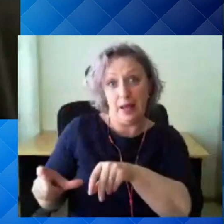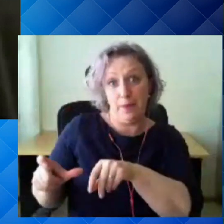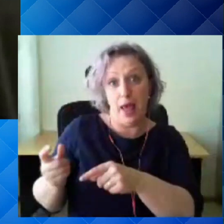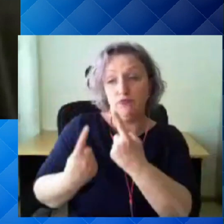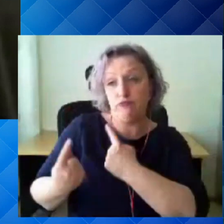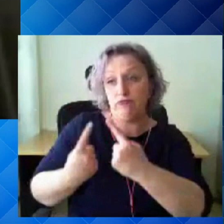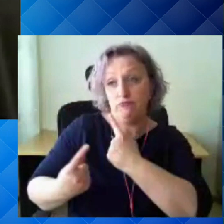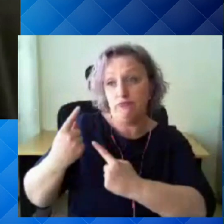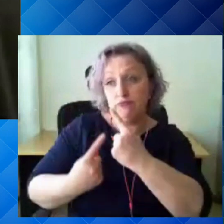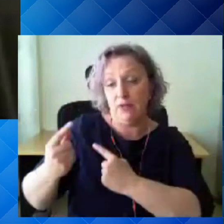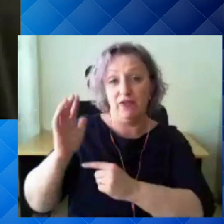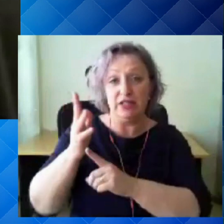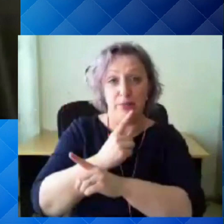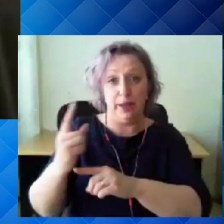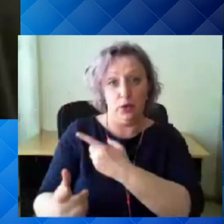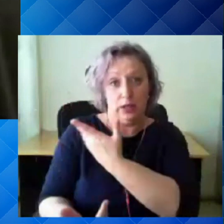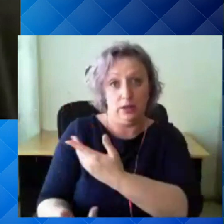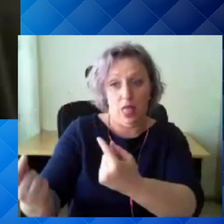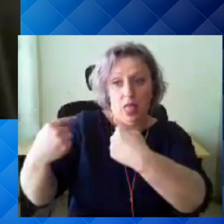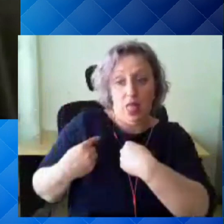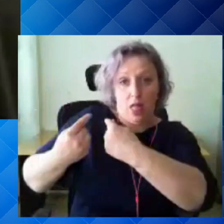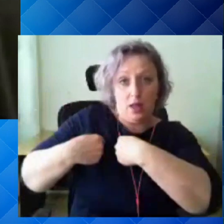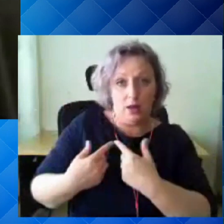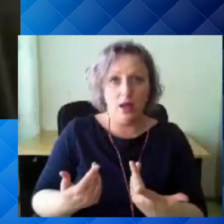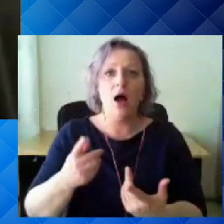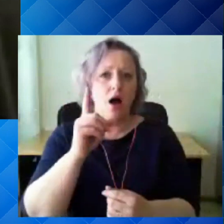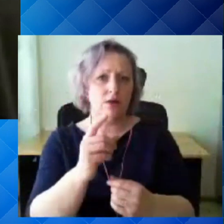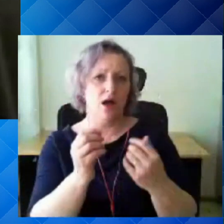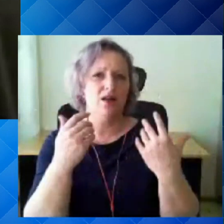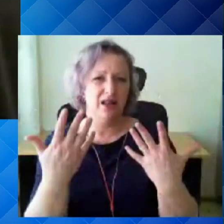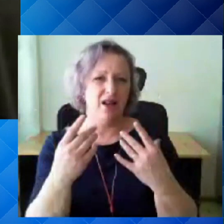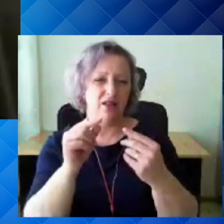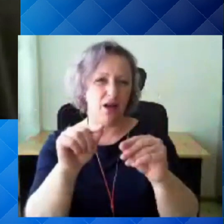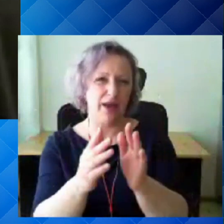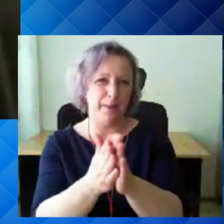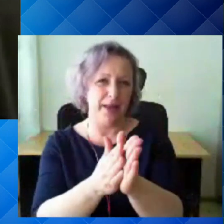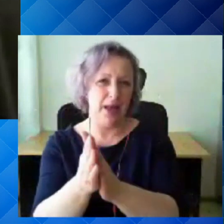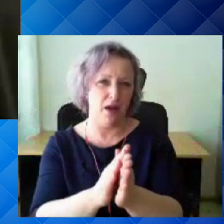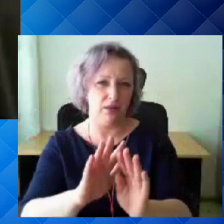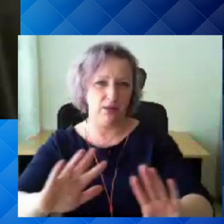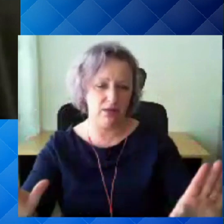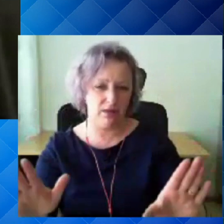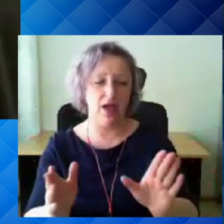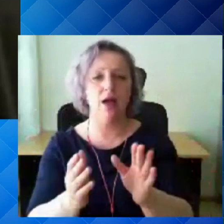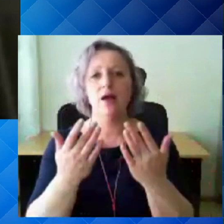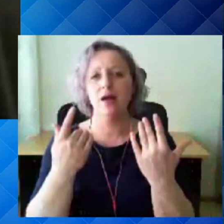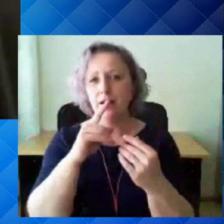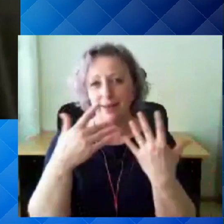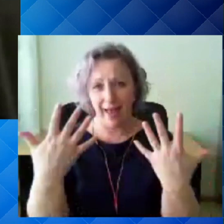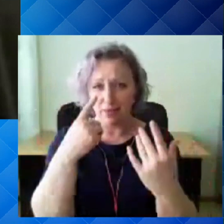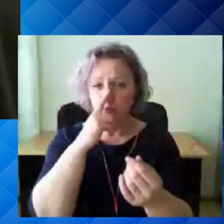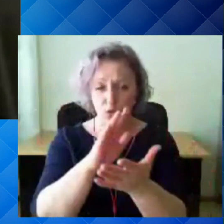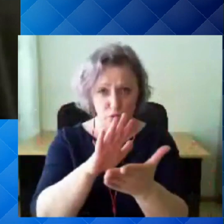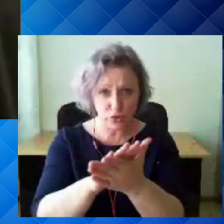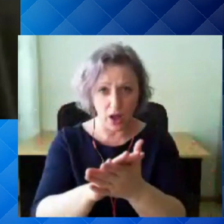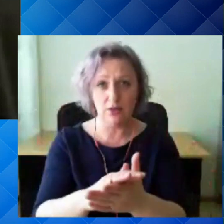Et nakkuse saan ma sellest oolimata, kas mul on käed pestud või pesemata. Loomulikult risk on suurem, kui mul on käed pesemata ja see nakkus